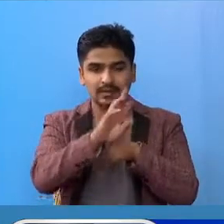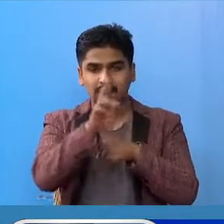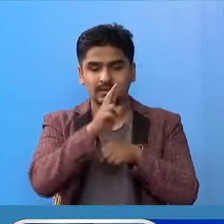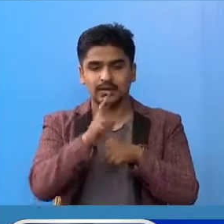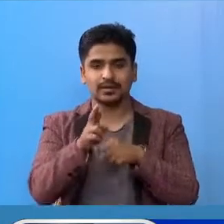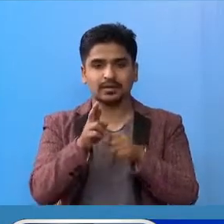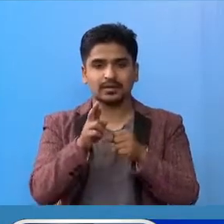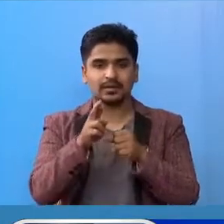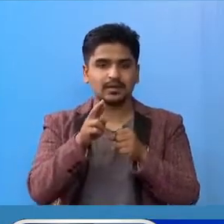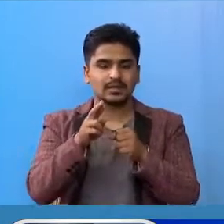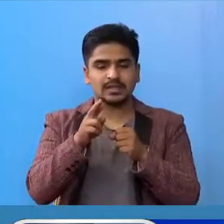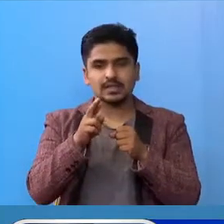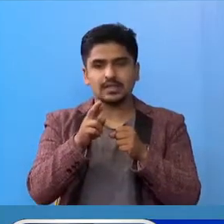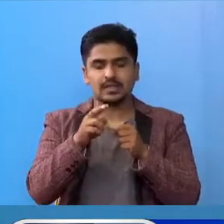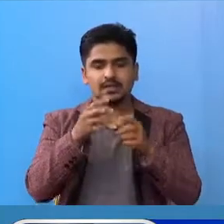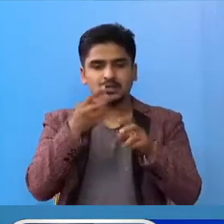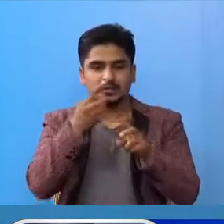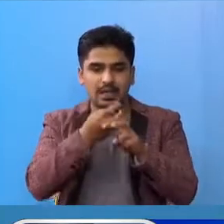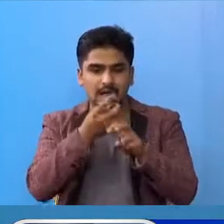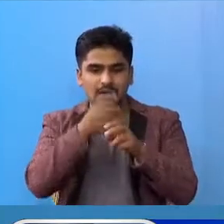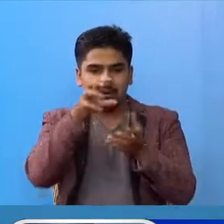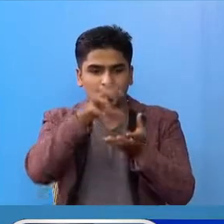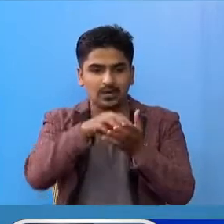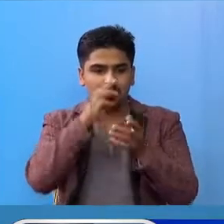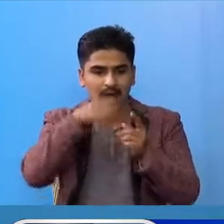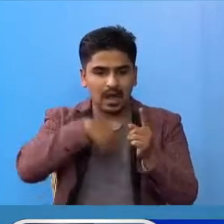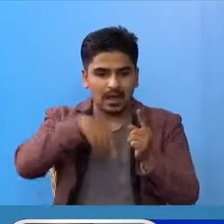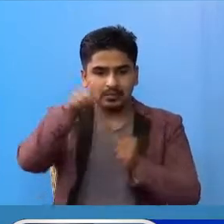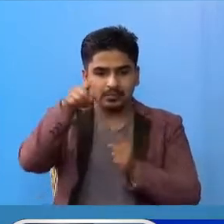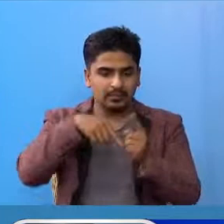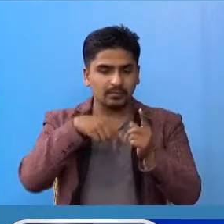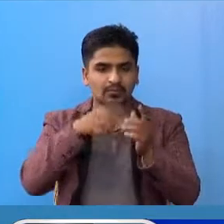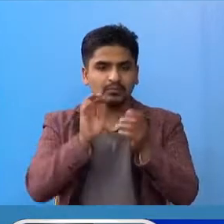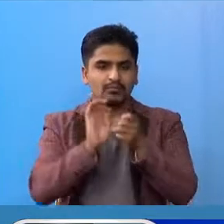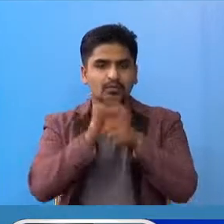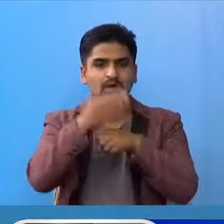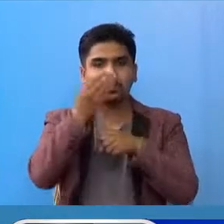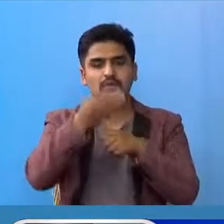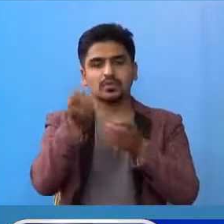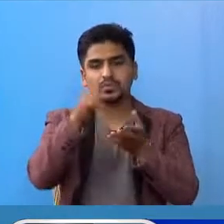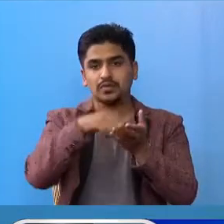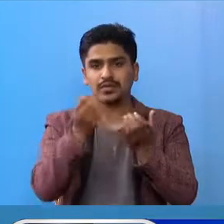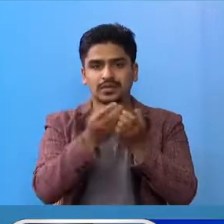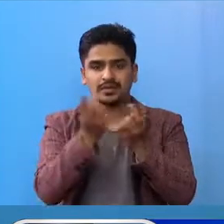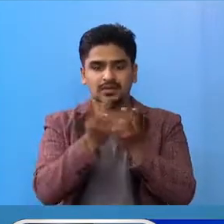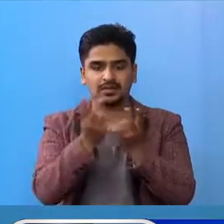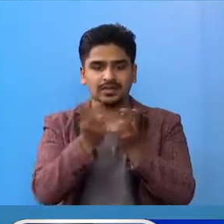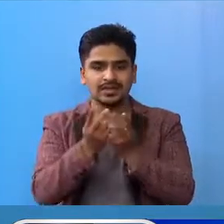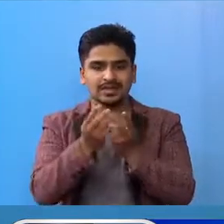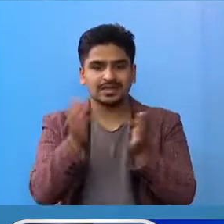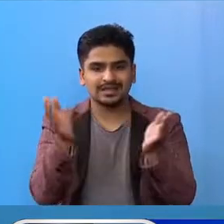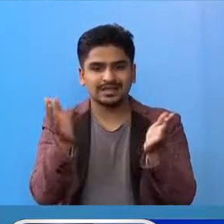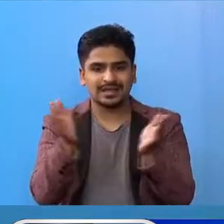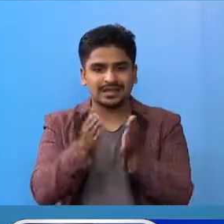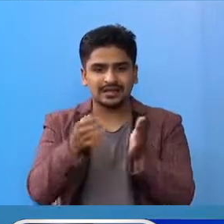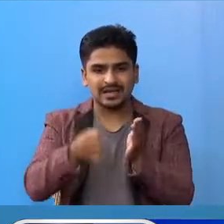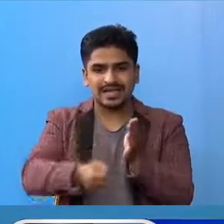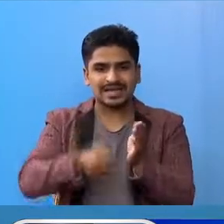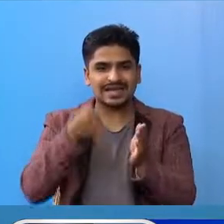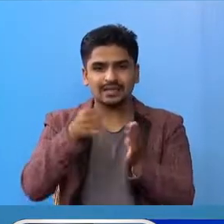संबेदन सिल्ठाउं हरू मां आबद जाबद बर्न थाले को, जस्ते ससना टेम्पो र